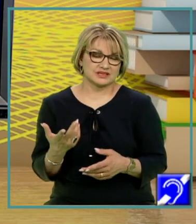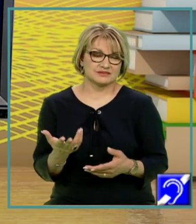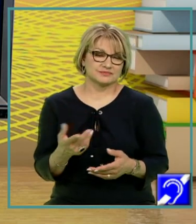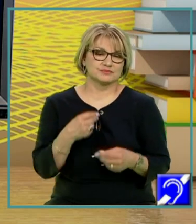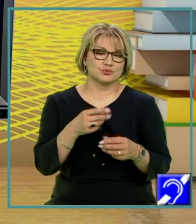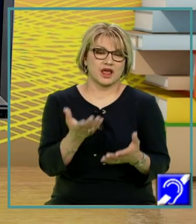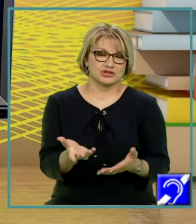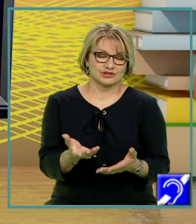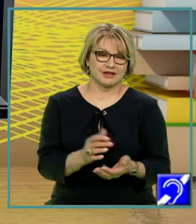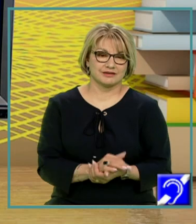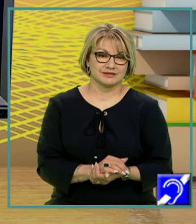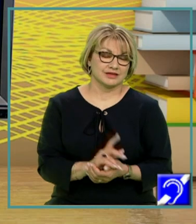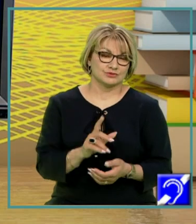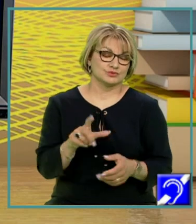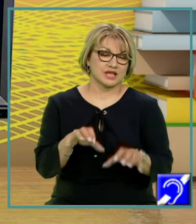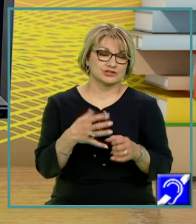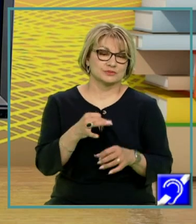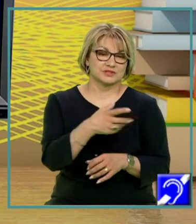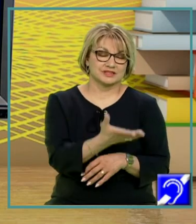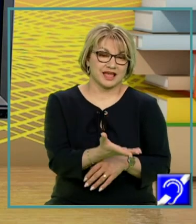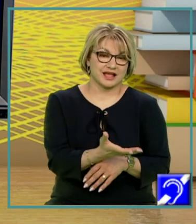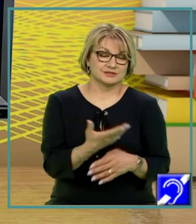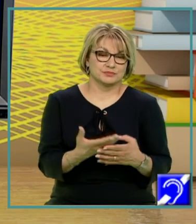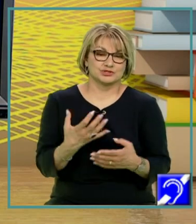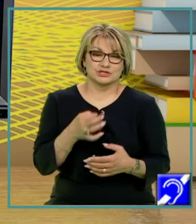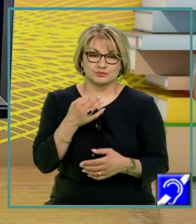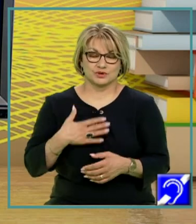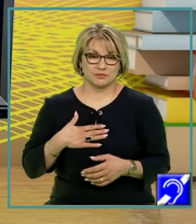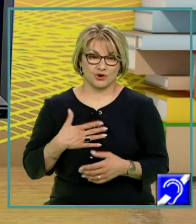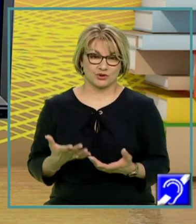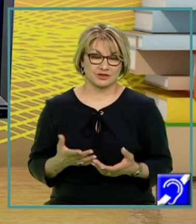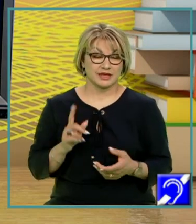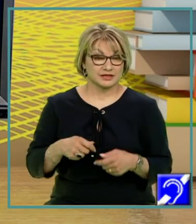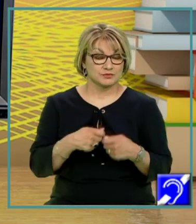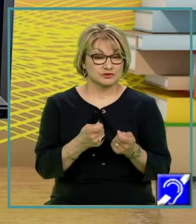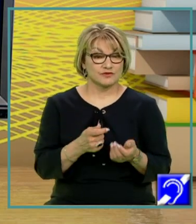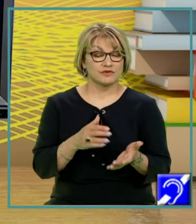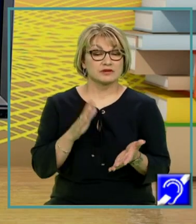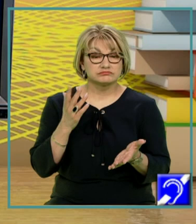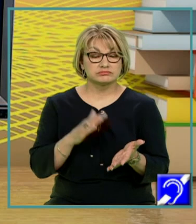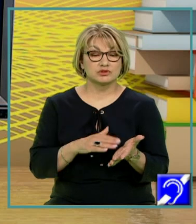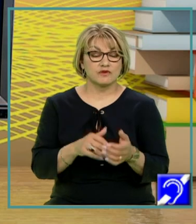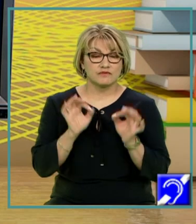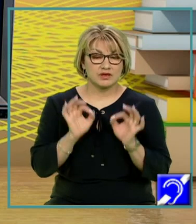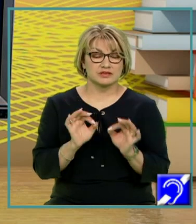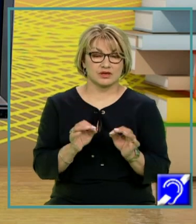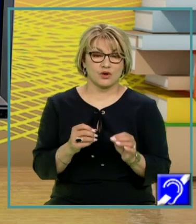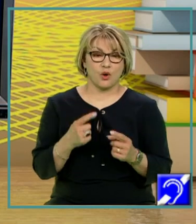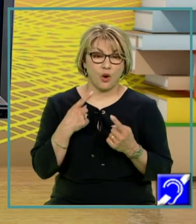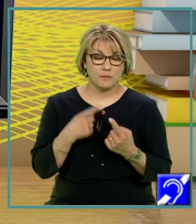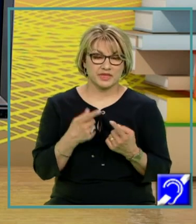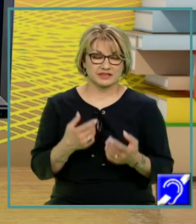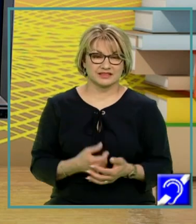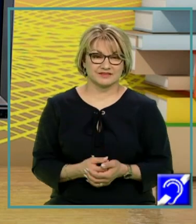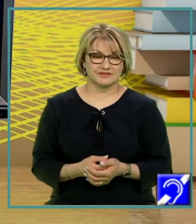acceptate de alții pentru a accepta ceea ce spunem noi. încercați să oferiți temeiuri obiective, propoziții pe care le-ar putea